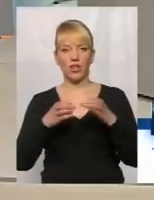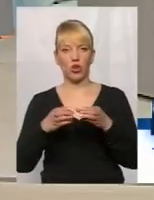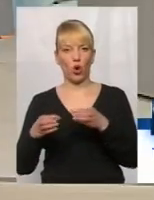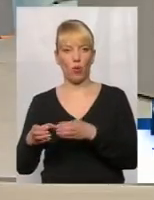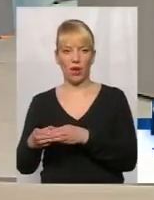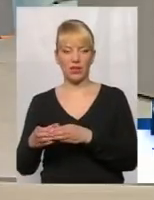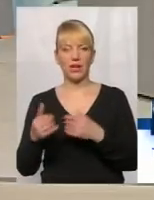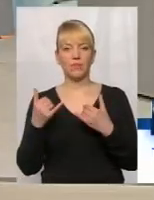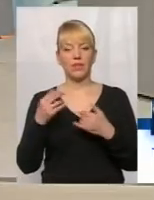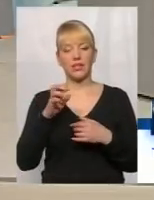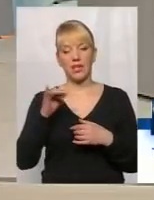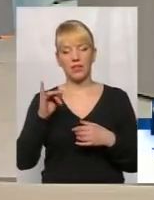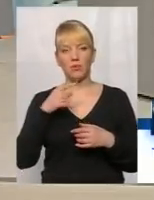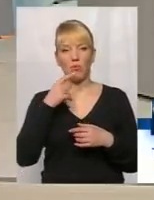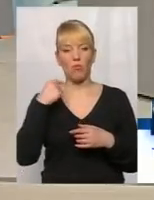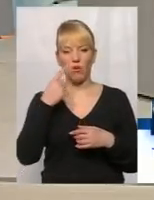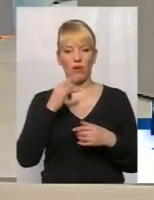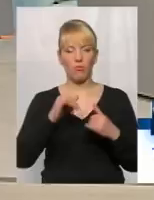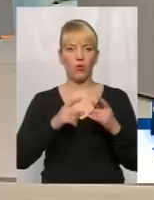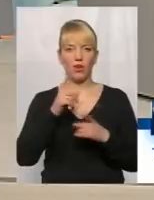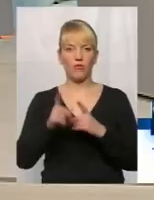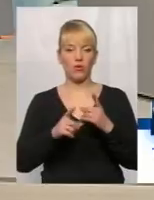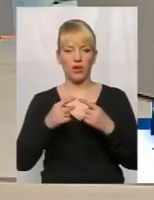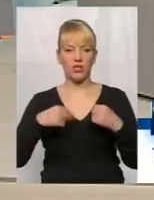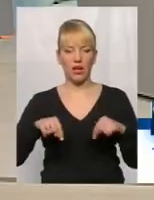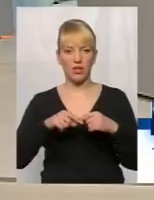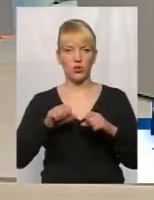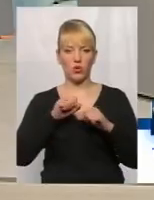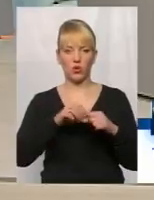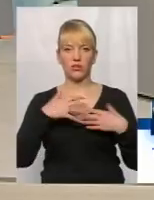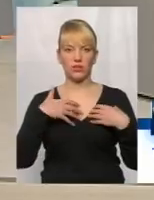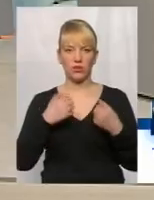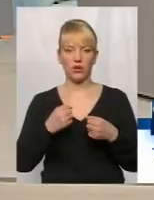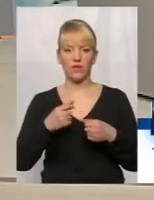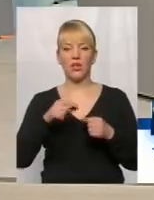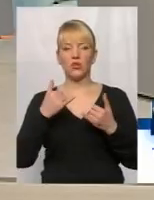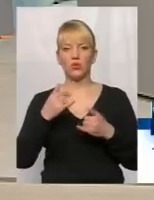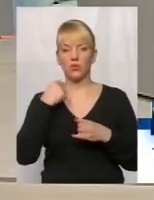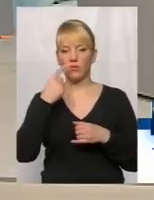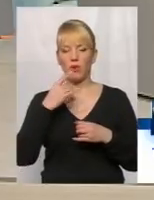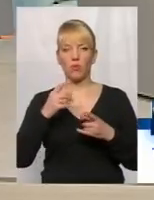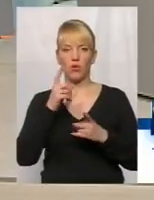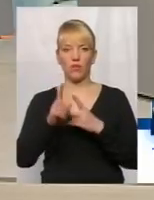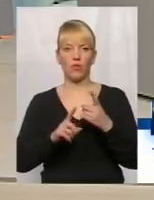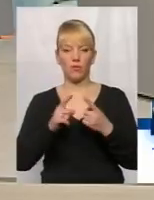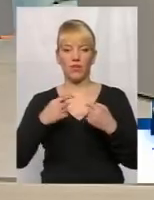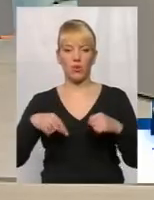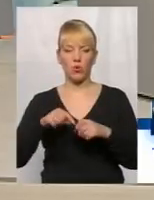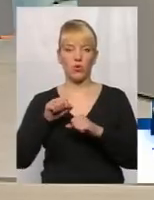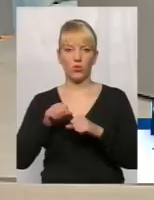йде розмова про реформування галузі охорони здоров'я, сьогодні йде розмова про реформування галузі освіти, сьогодні йде